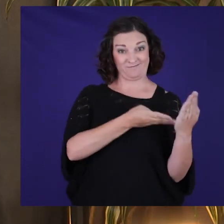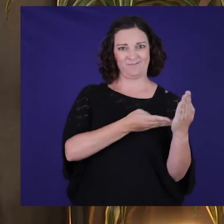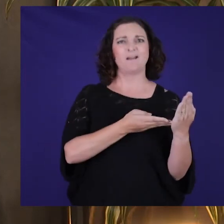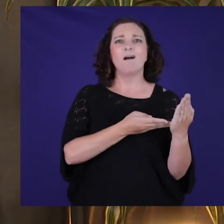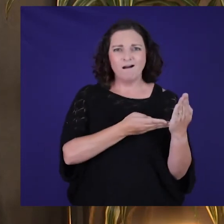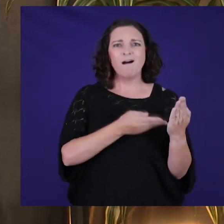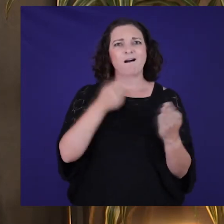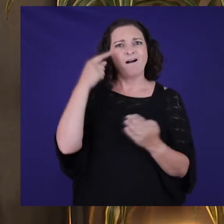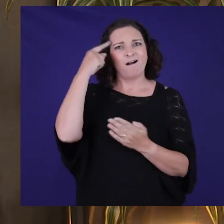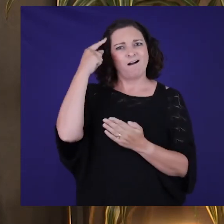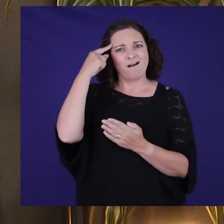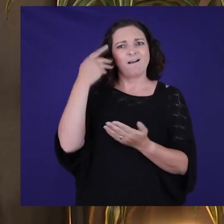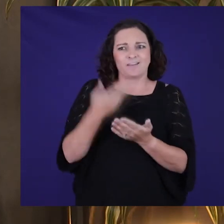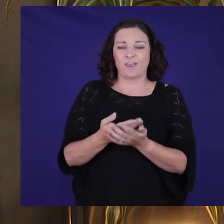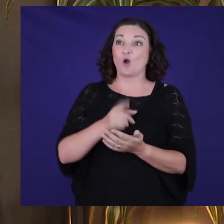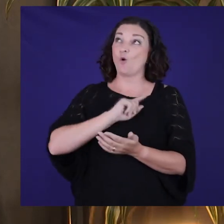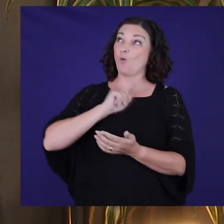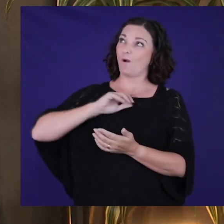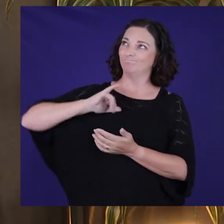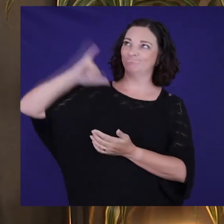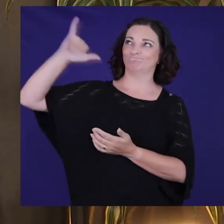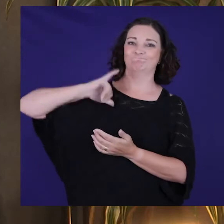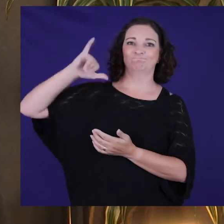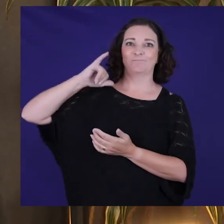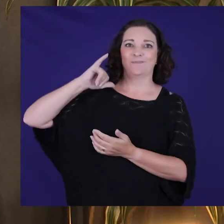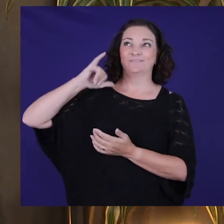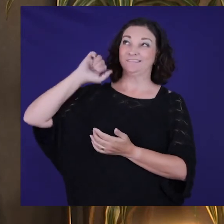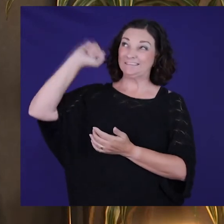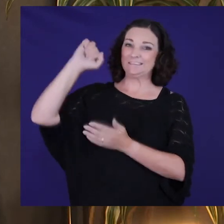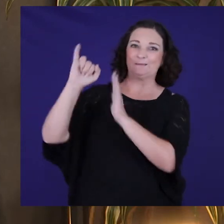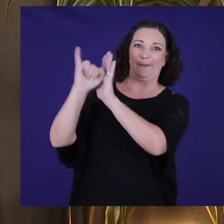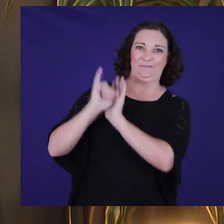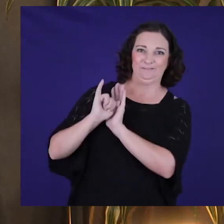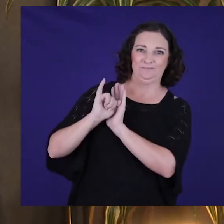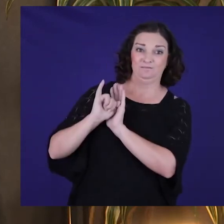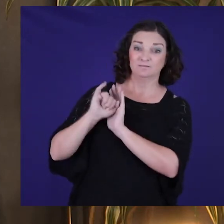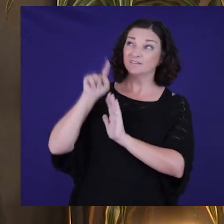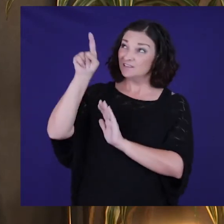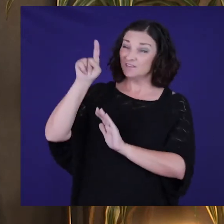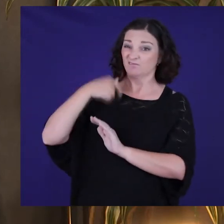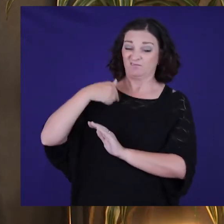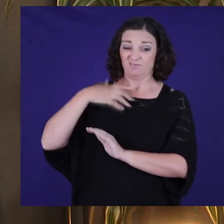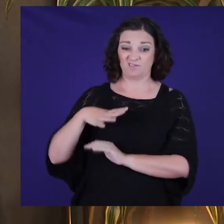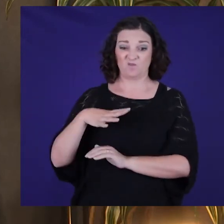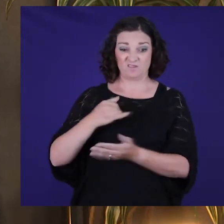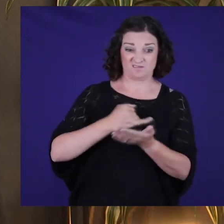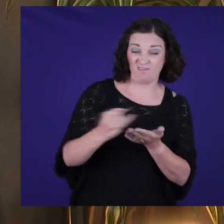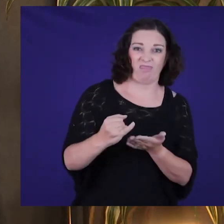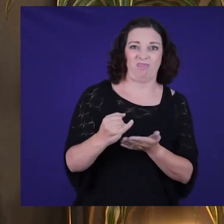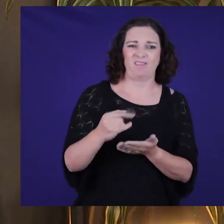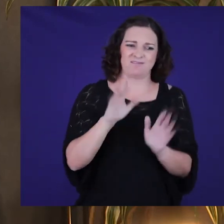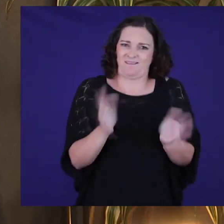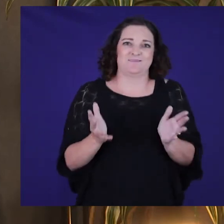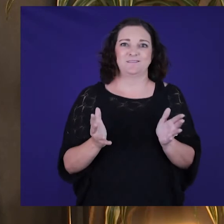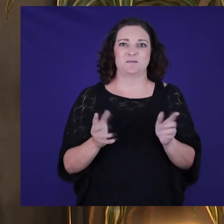Gebruik jou verstand. Die heren het jou na sy beeld geskip. En die enigste besluit wat hy nie wil hee, jy moet maak nie, is dat jy moet zondig.